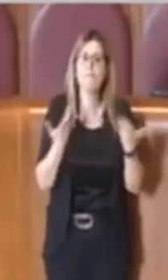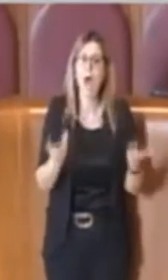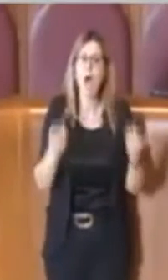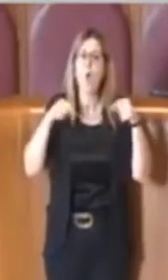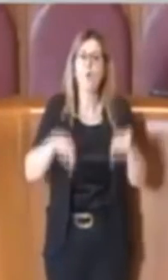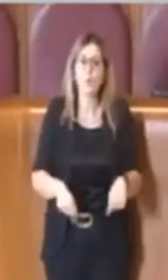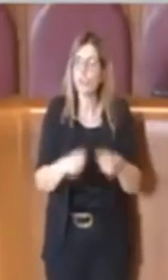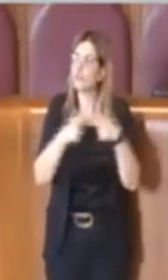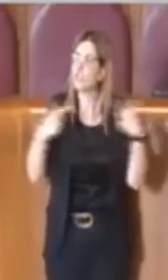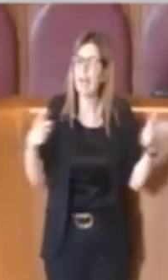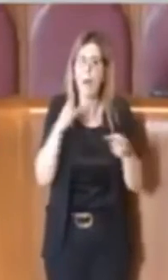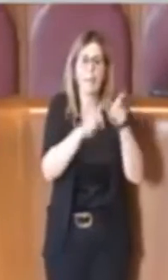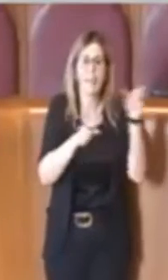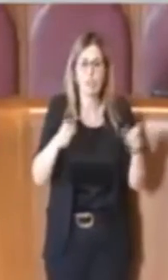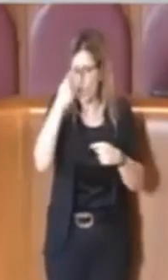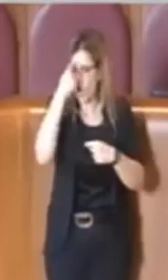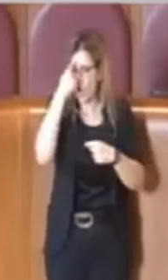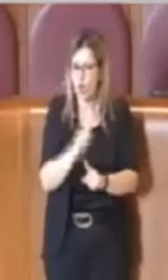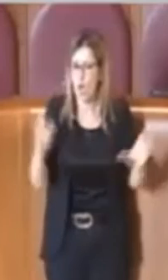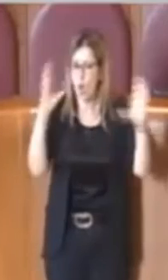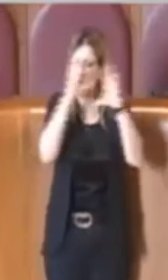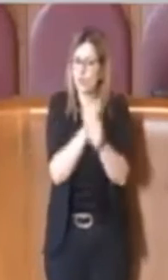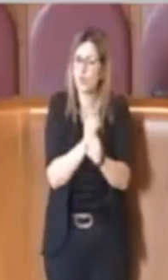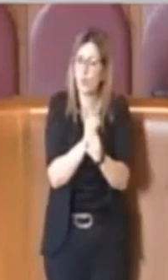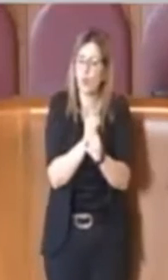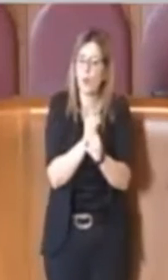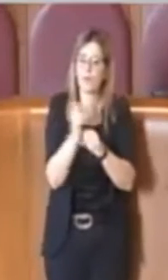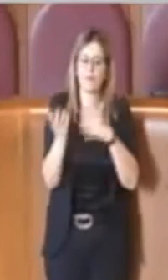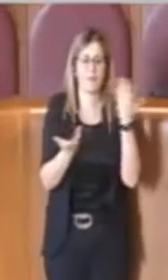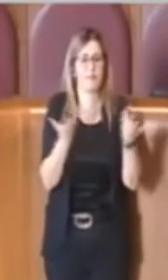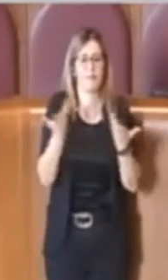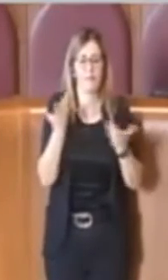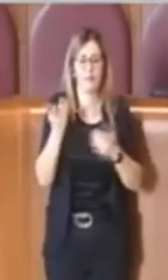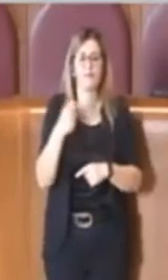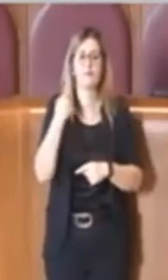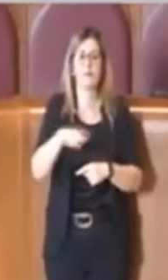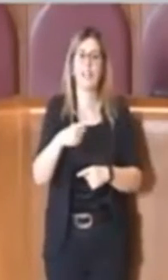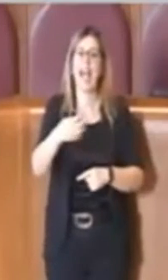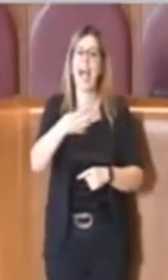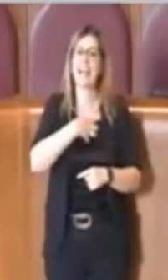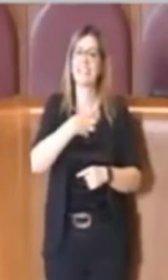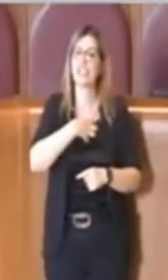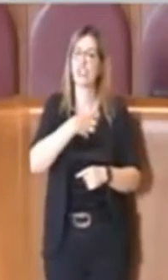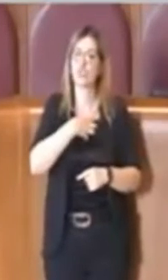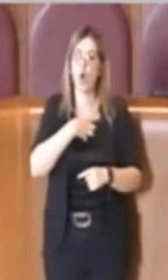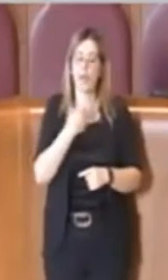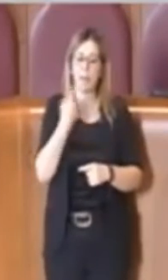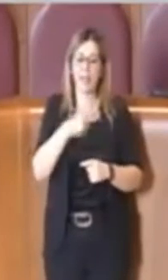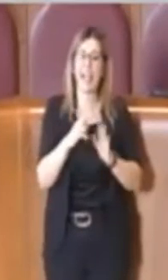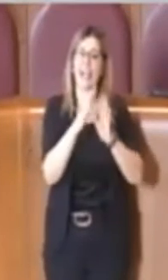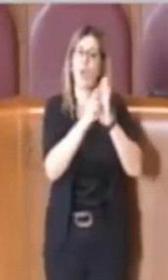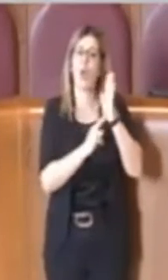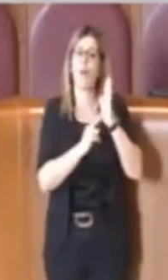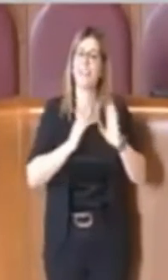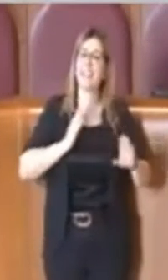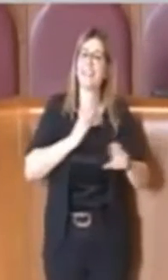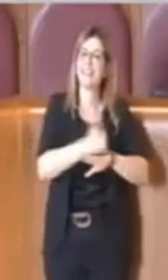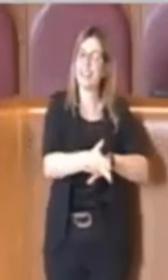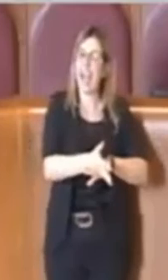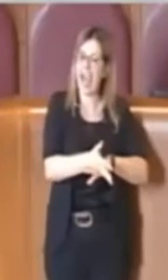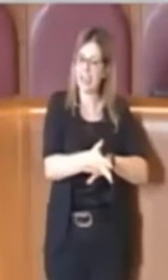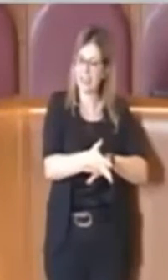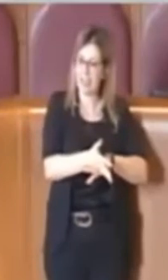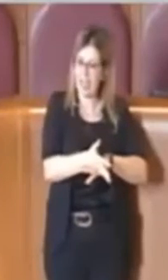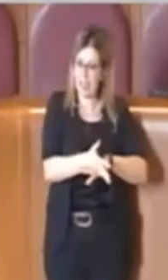Quindi cominciamo a dire, ad esempio, la presentazione dell'assessore sul regolamento entrate, avrei detto questo